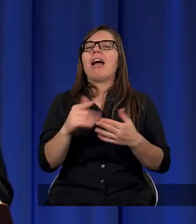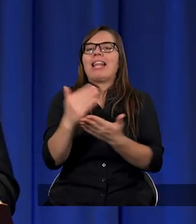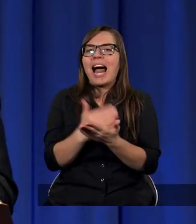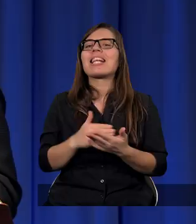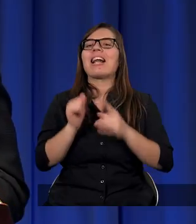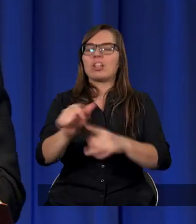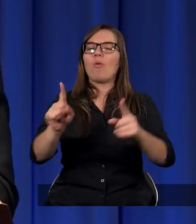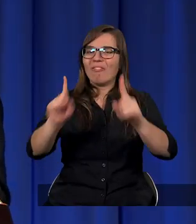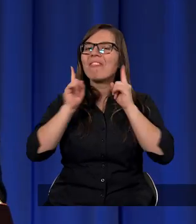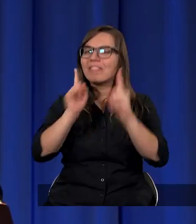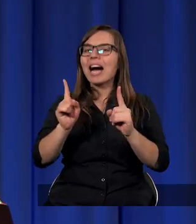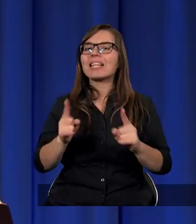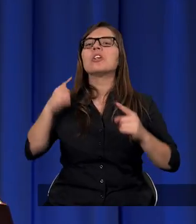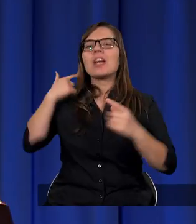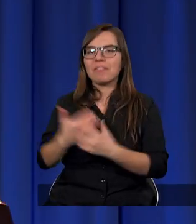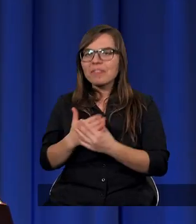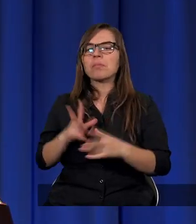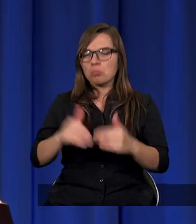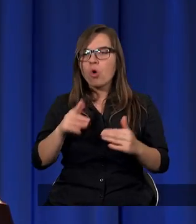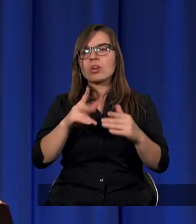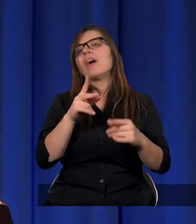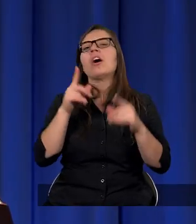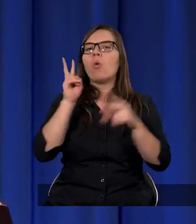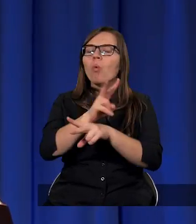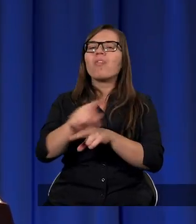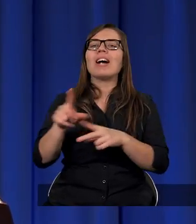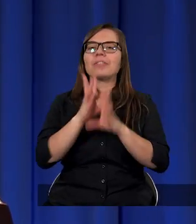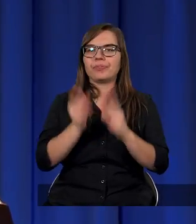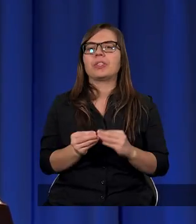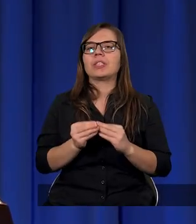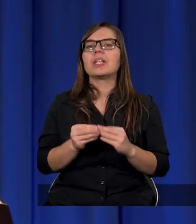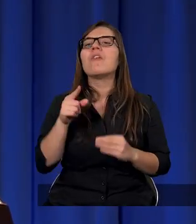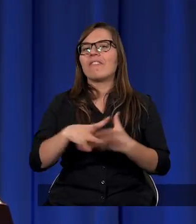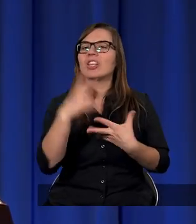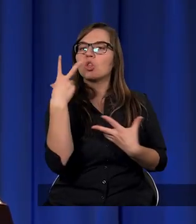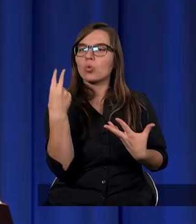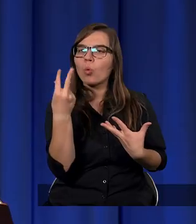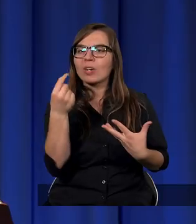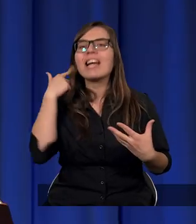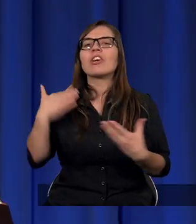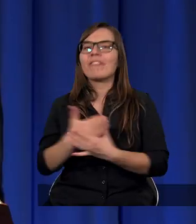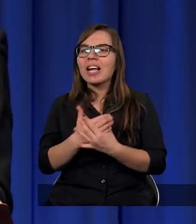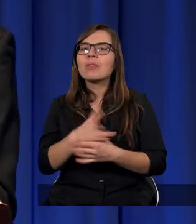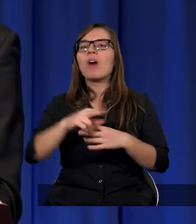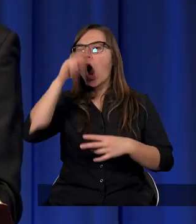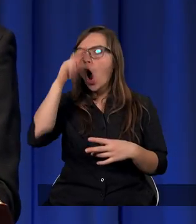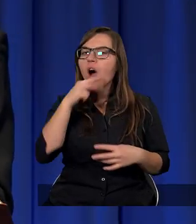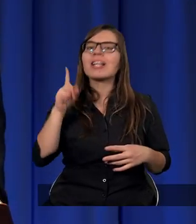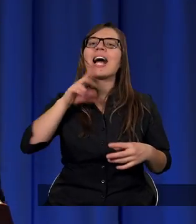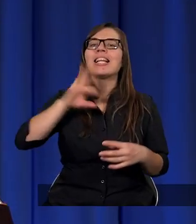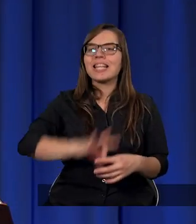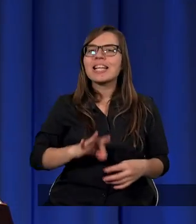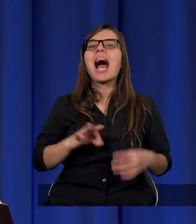w które rzeczywiście wierzymy. I tam już była mowa o tym, że wierzymy właśnie w Trójcę, że wierzymy w Ojca, Syna,